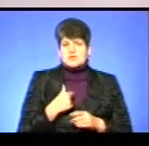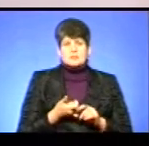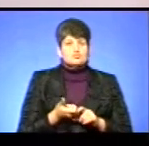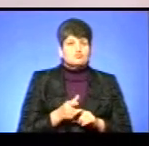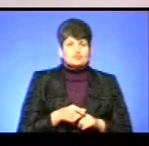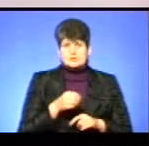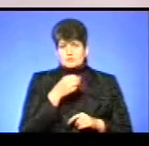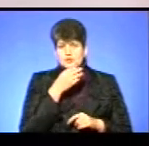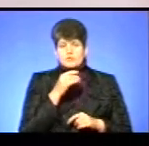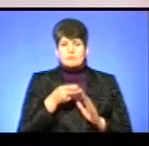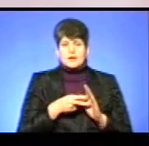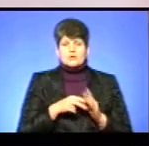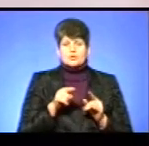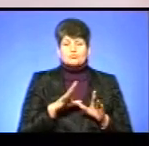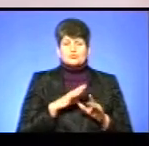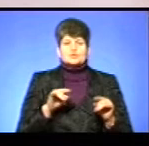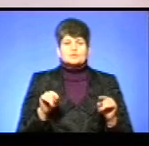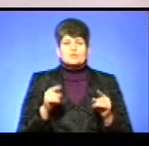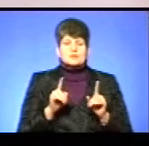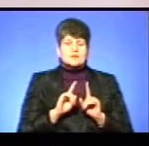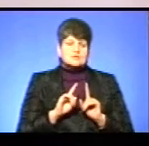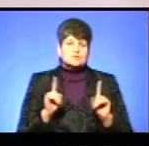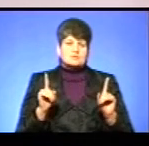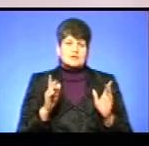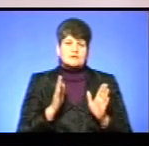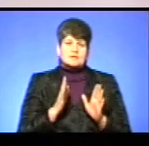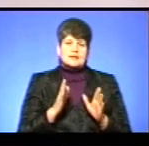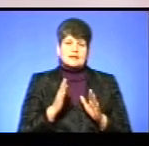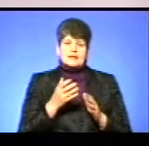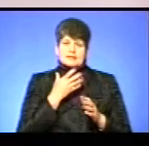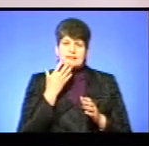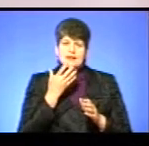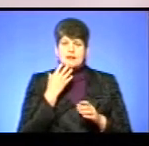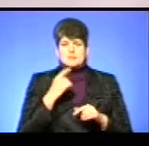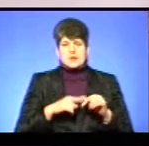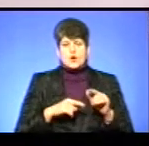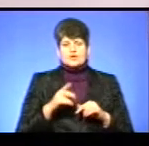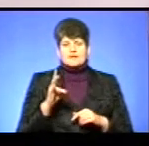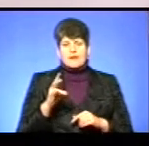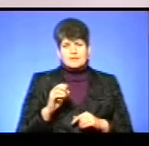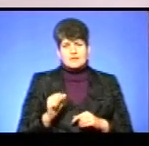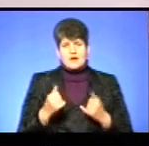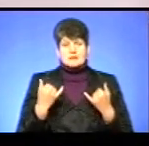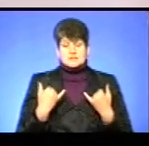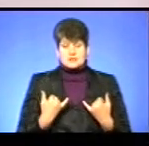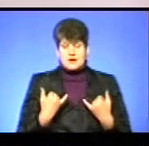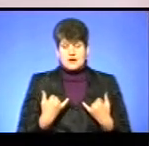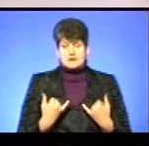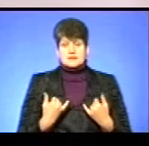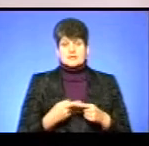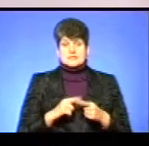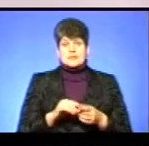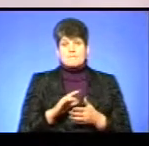сподобалося в плані тому, що була створена така особлива атмосфера, тепла, родинна. І зараз це як